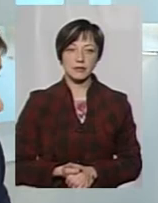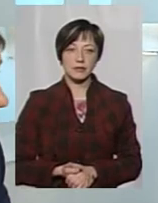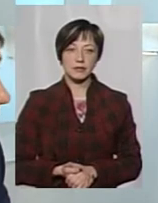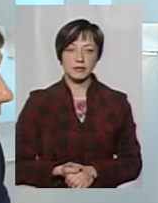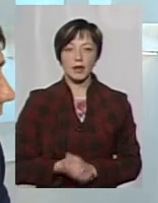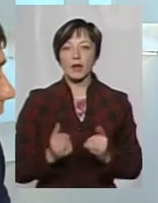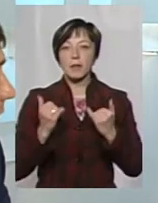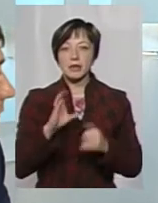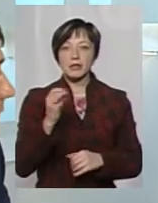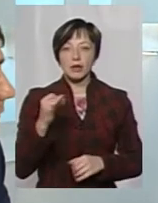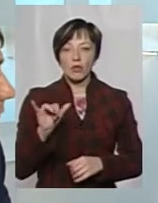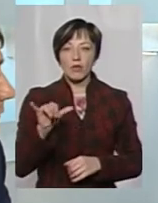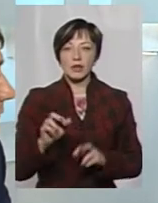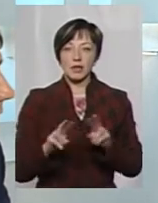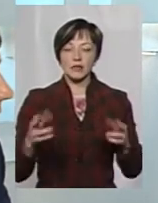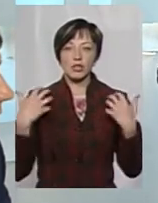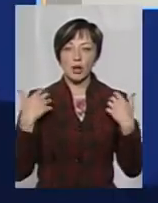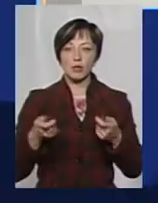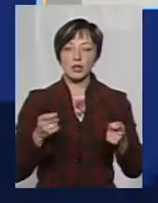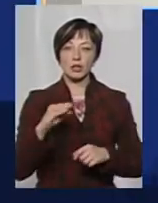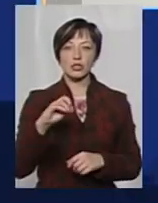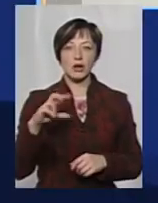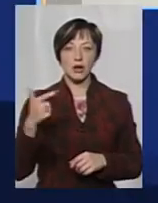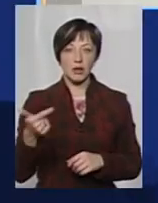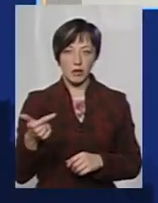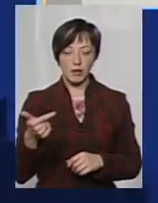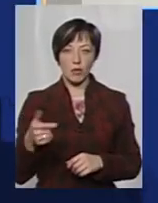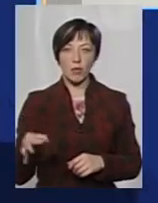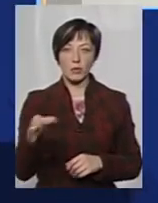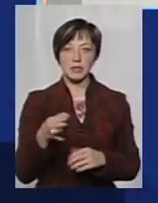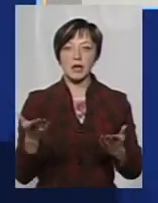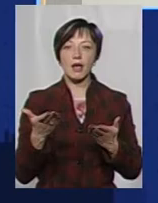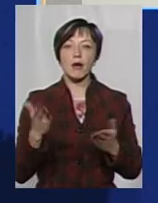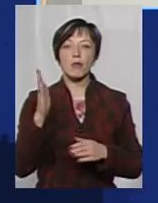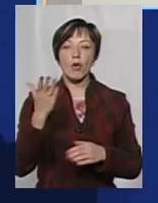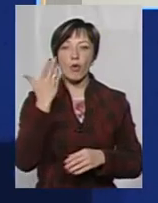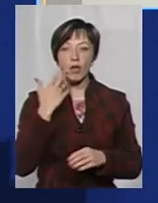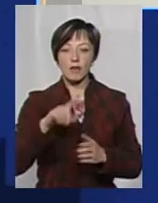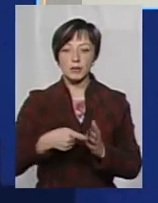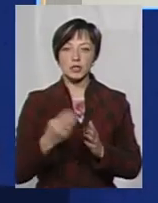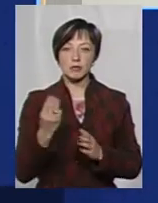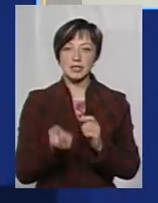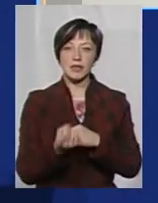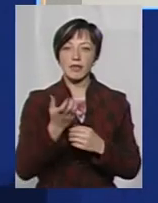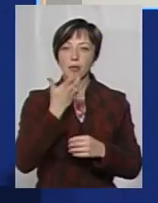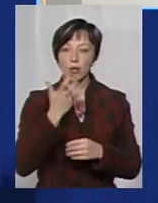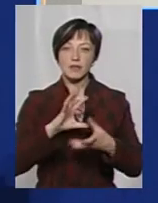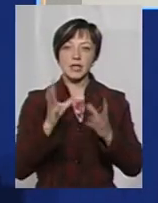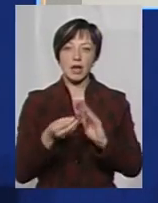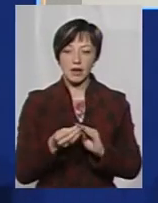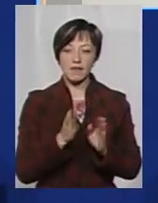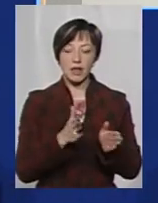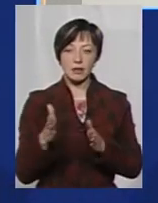Пане Сергію, у вас, як у начальника управління житлово-комунального господарства області, прогнози? Коли в «Шепетівці» з'явиться тепло і взагалі